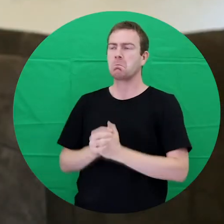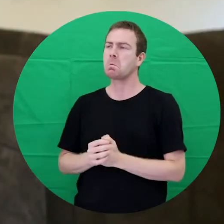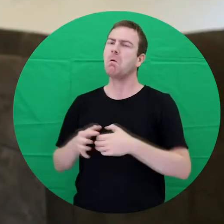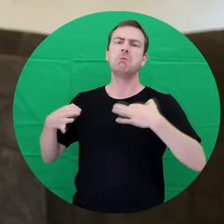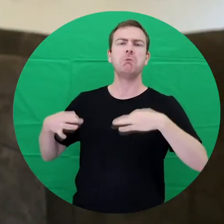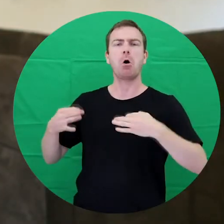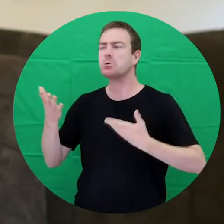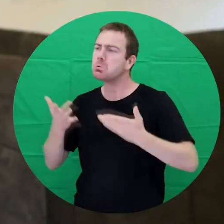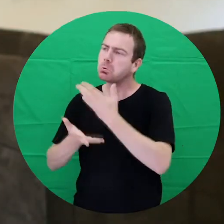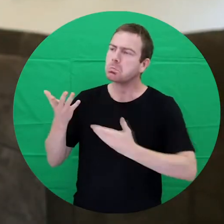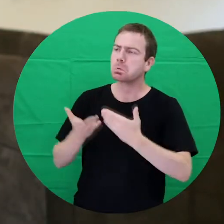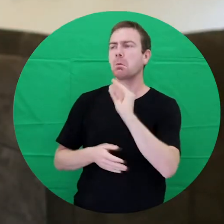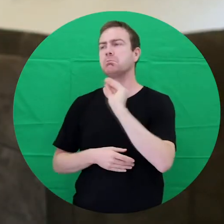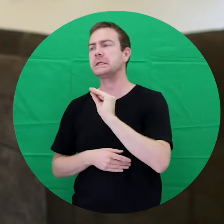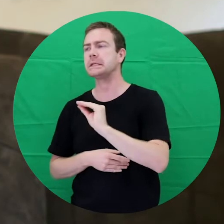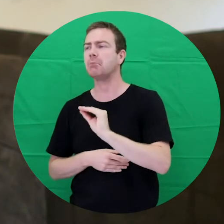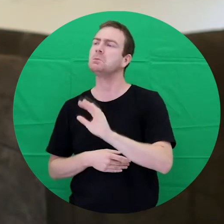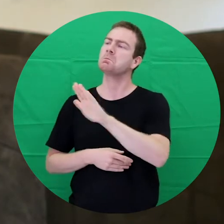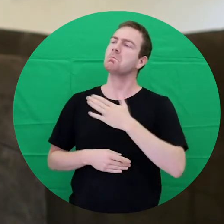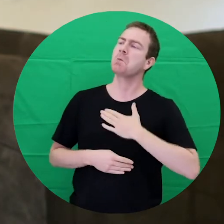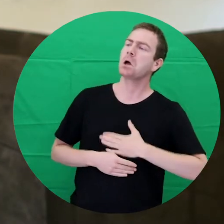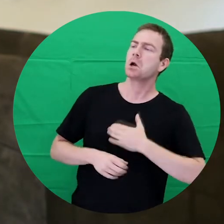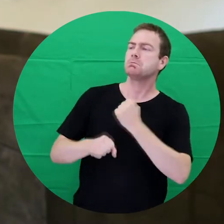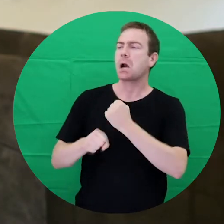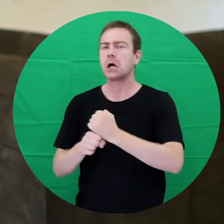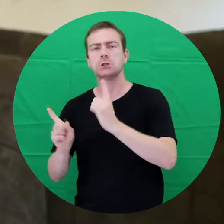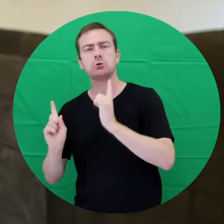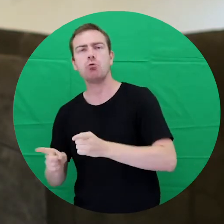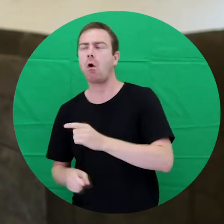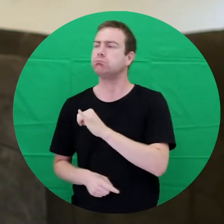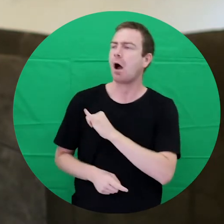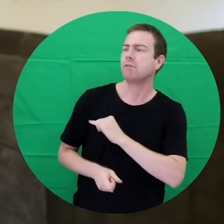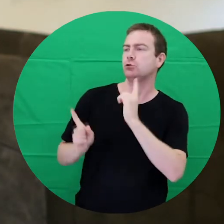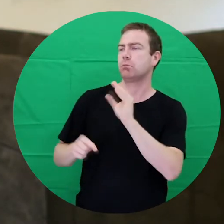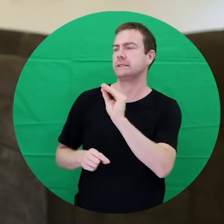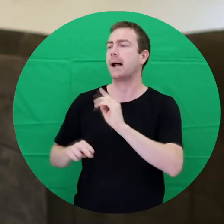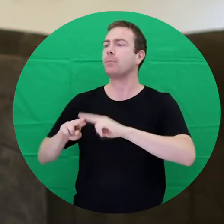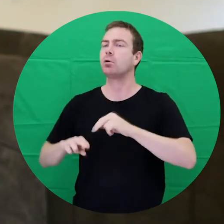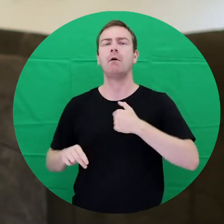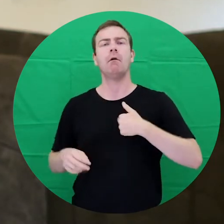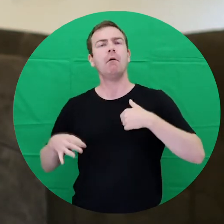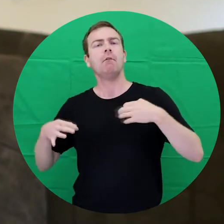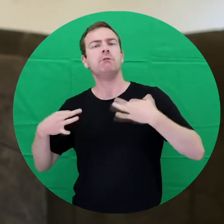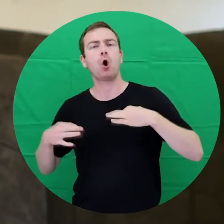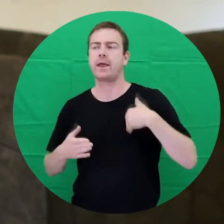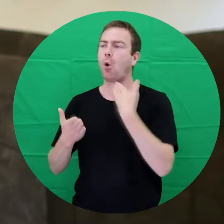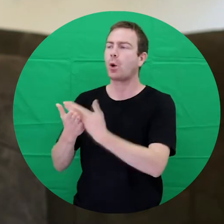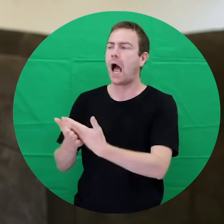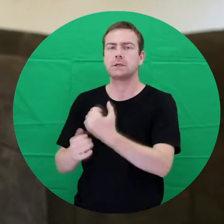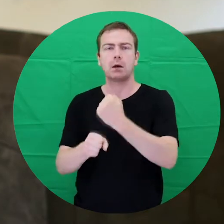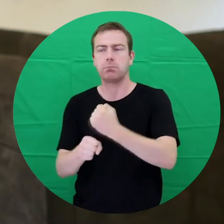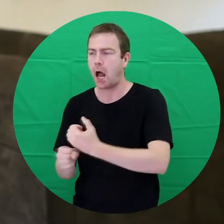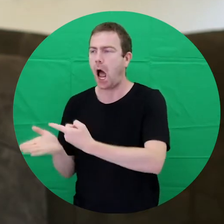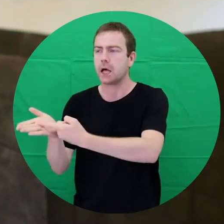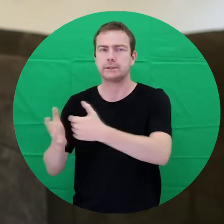také spontánne, že sa zaprosť oznamili, čo robí Majkora vo voľnom čase, čo robí my a potom sme si predstavovali